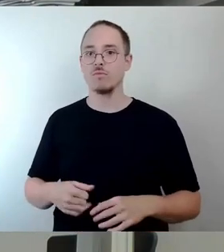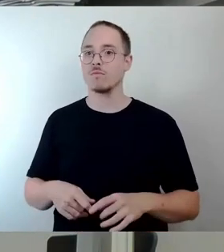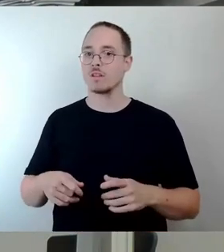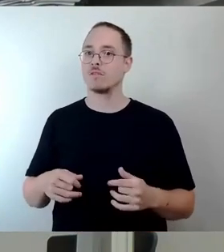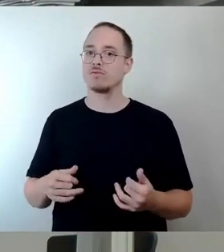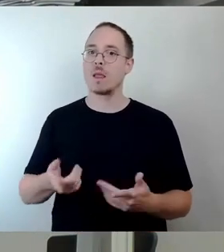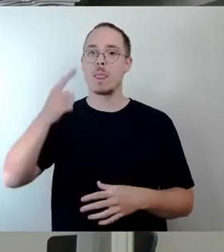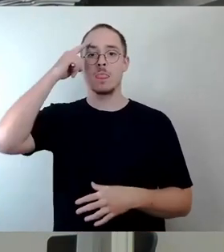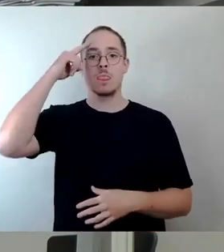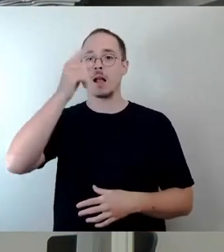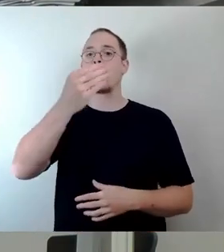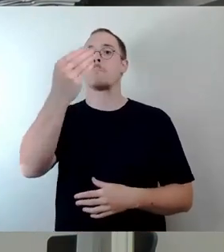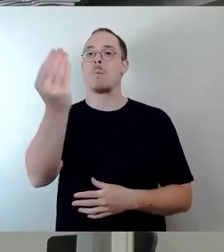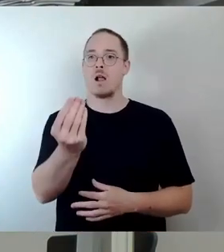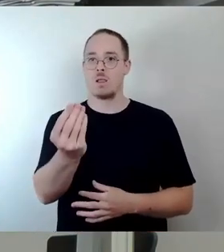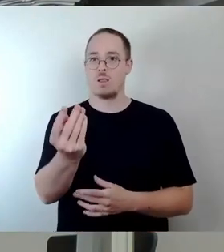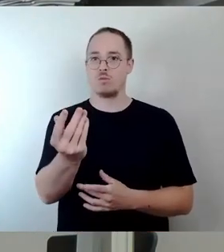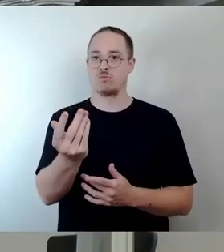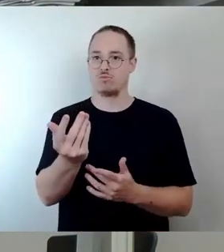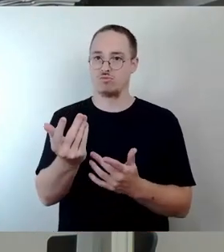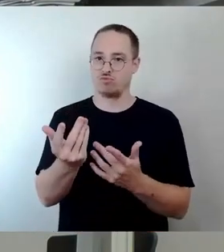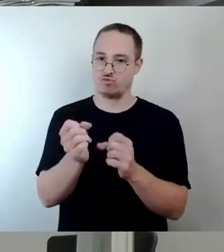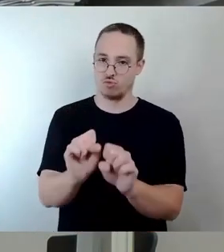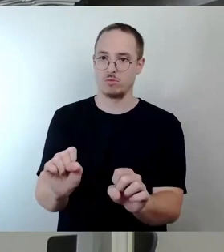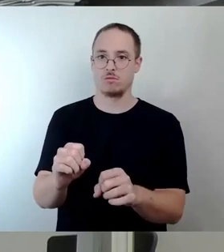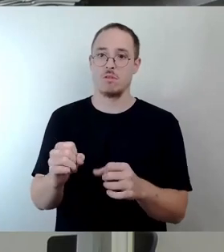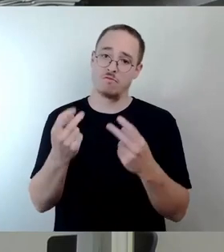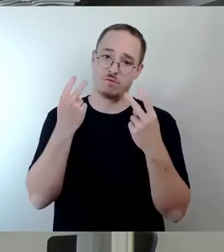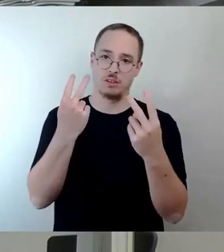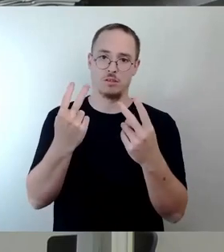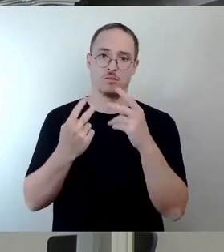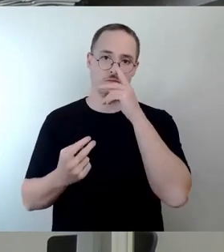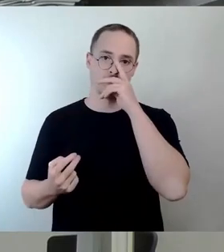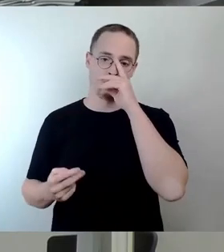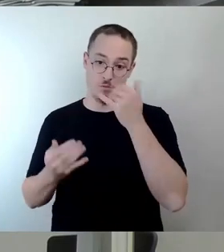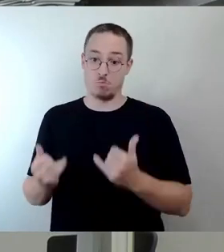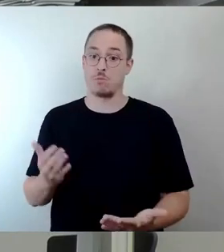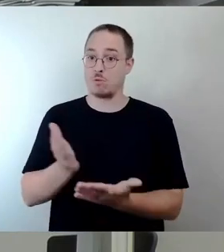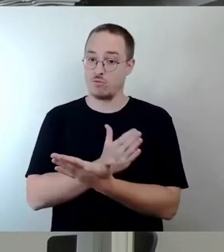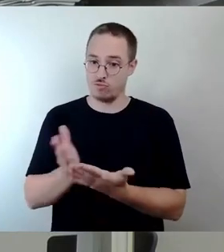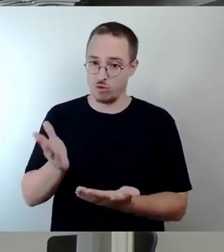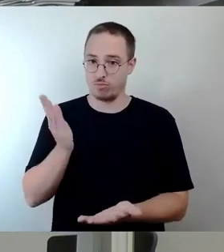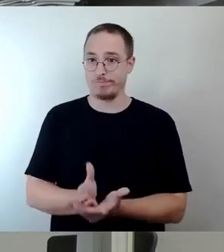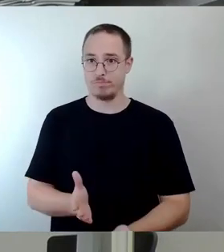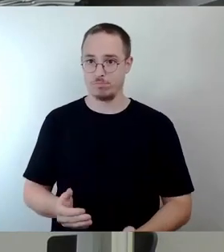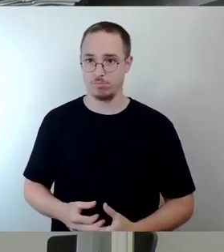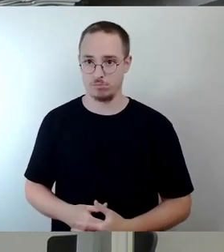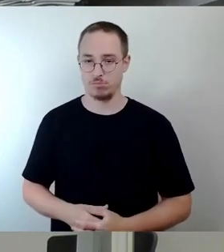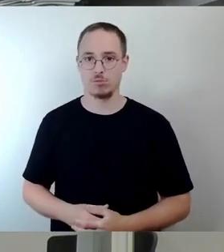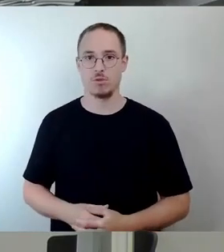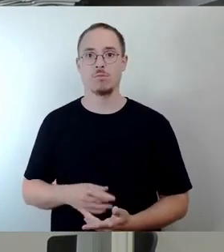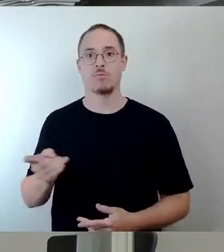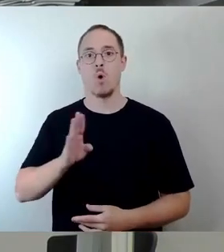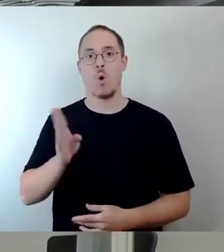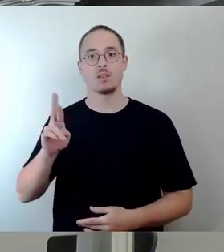Und diese Diskussion, die sie vorhin aufgemacht hat, die hat es gegeben, aber sie ist jetzt entschieden. Wir haben die Australie, die das Gebäude nutzt. Wir haben das Kunsthaus,